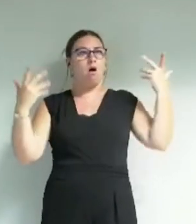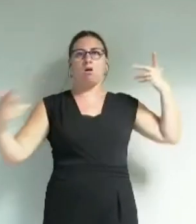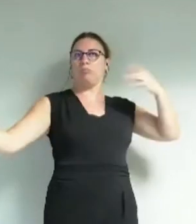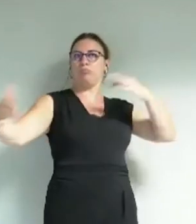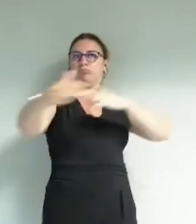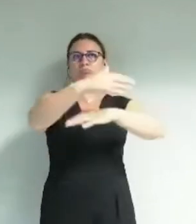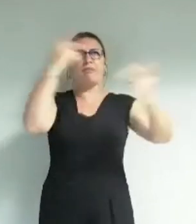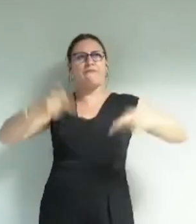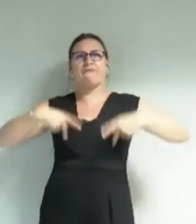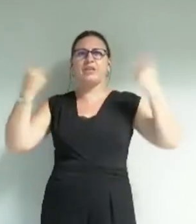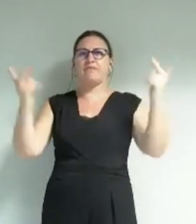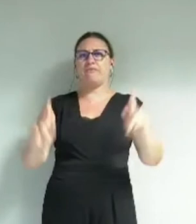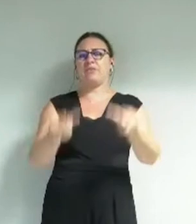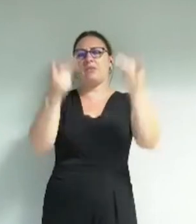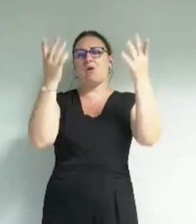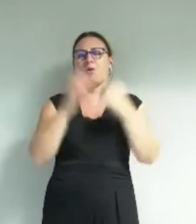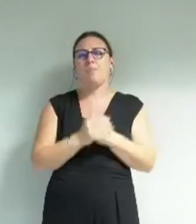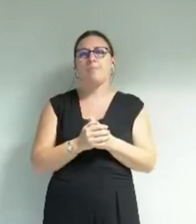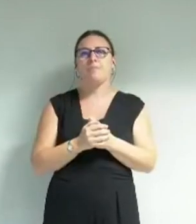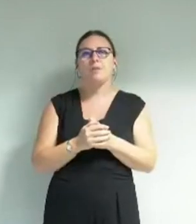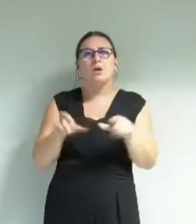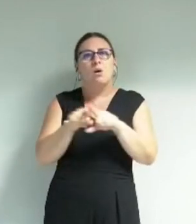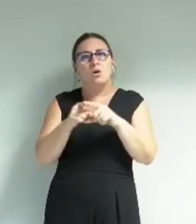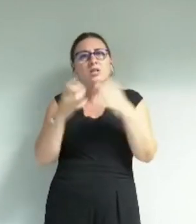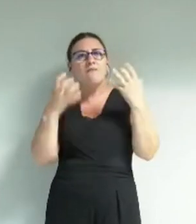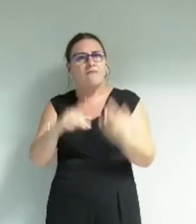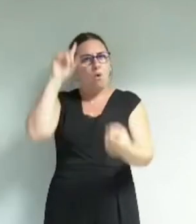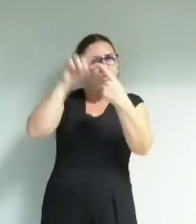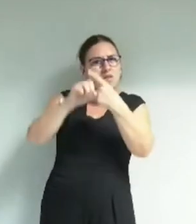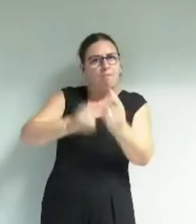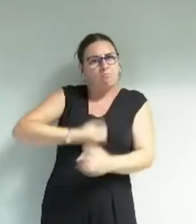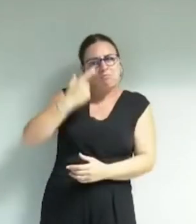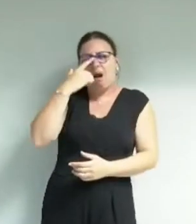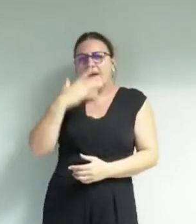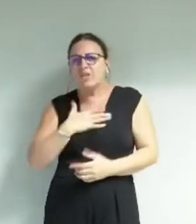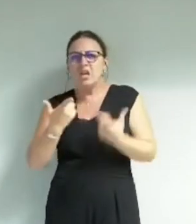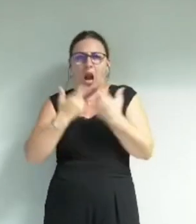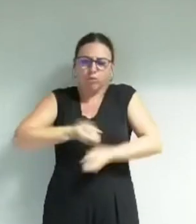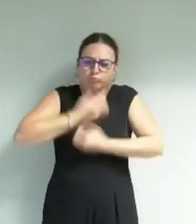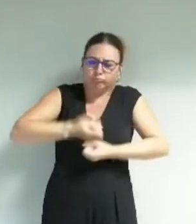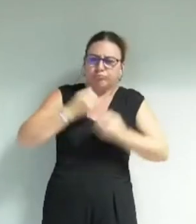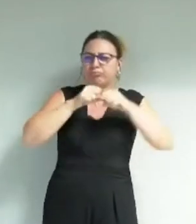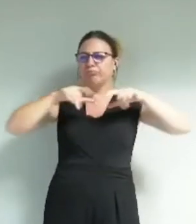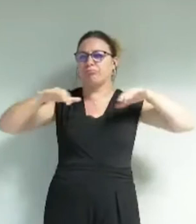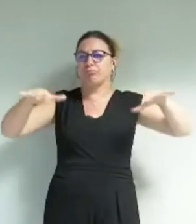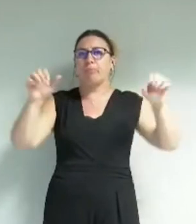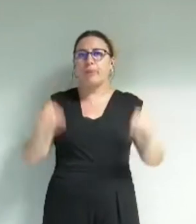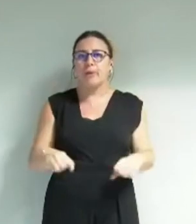une ville qui exprime un certain nombre de choses donc il ne'agit pas du tout donc d'être